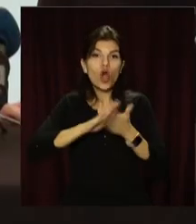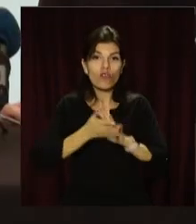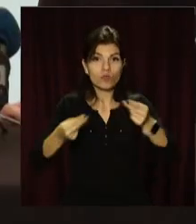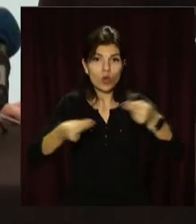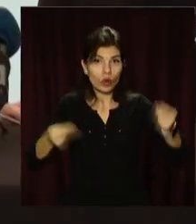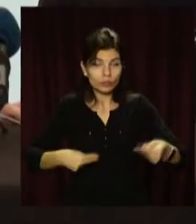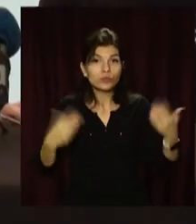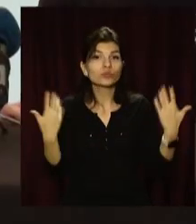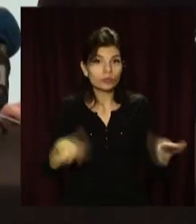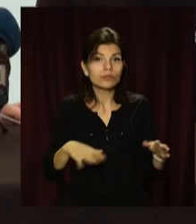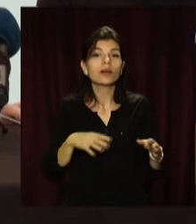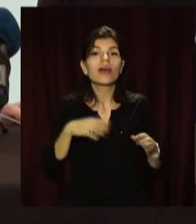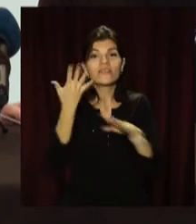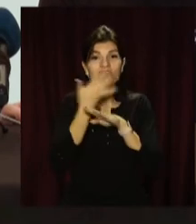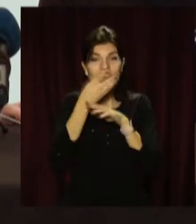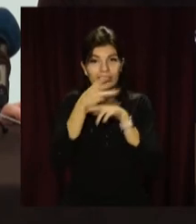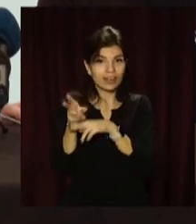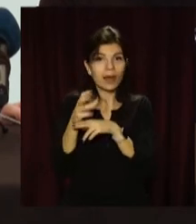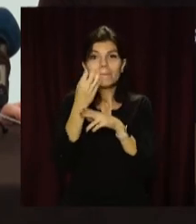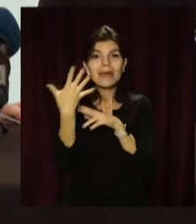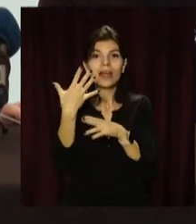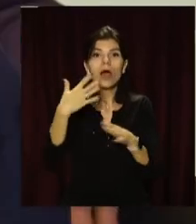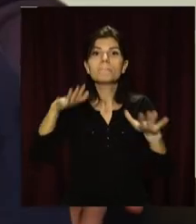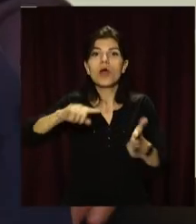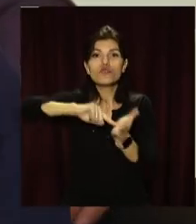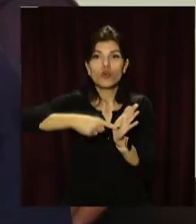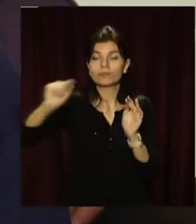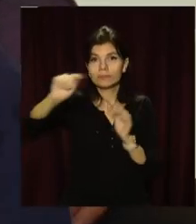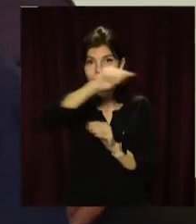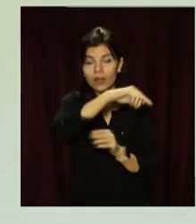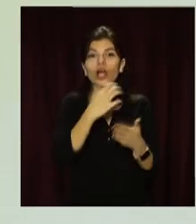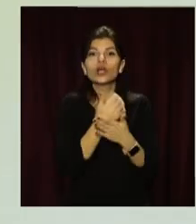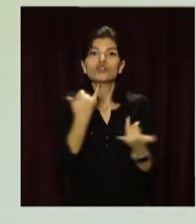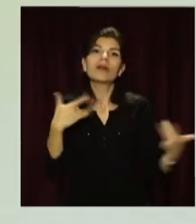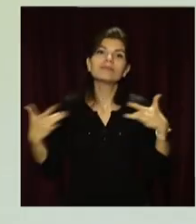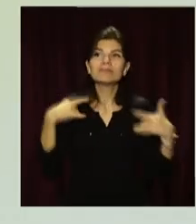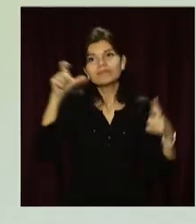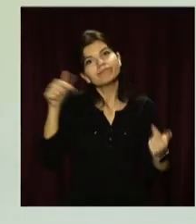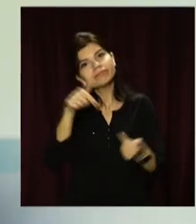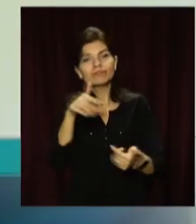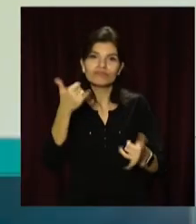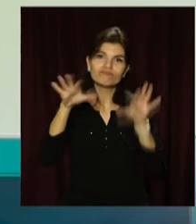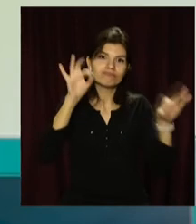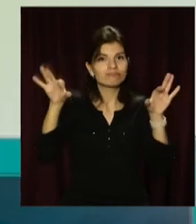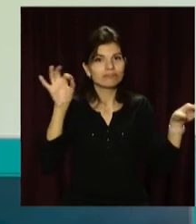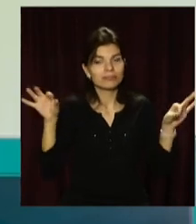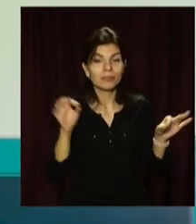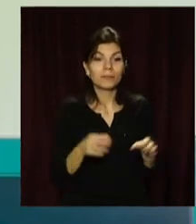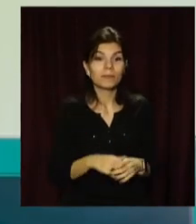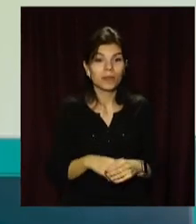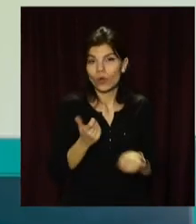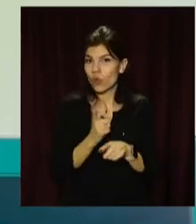Фільм зніматимуть на 15 локаціях Дніпра. Наразі тривають кастинги акторів. Дуже активний був